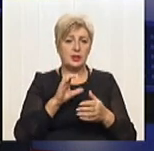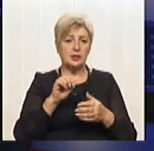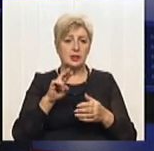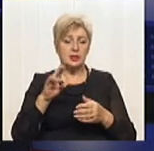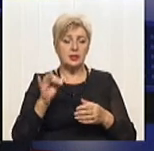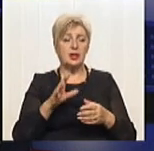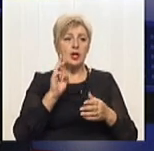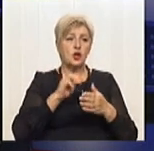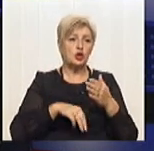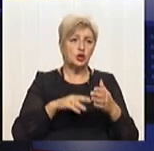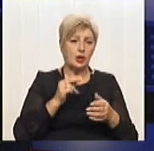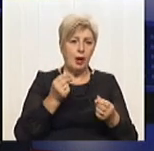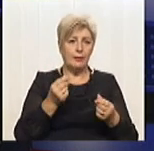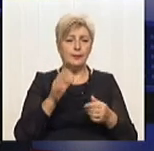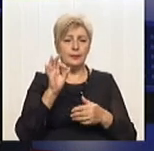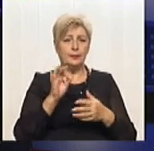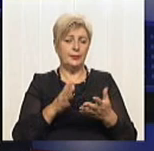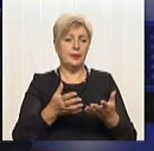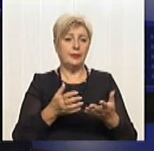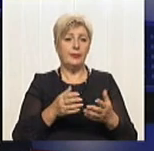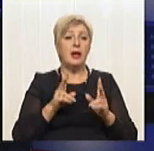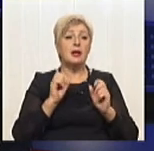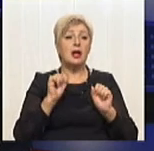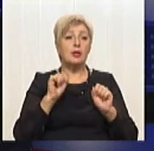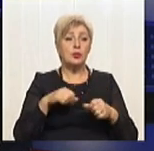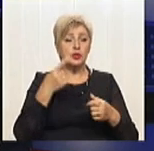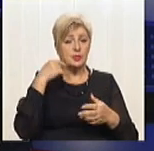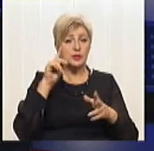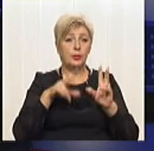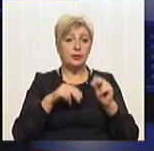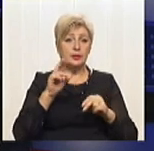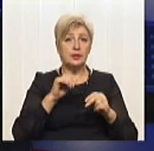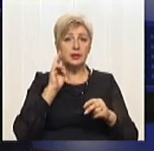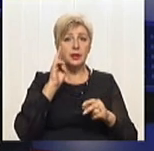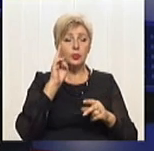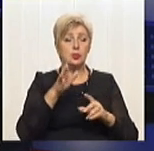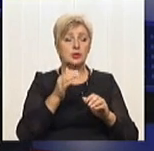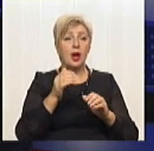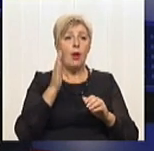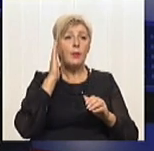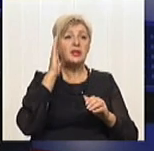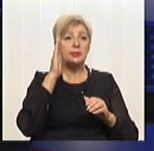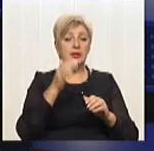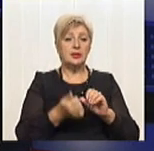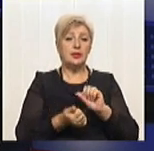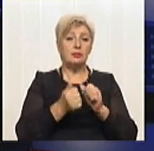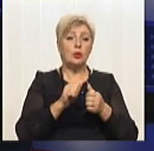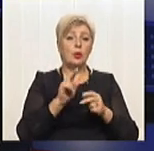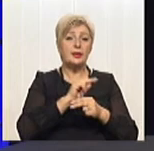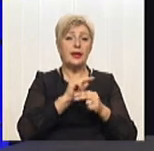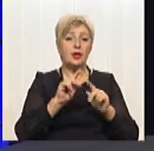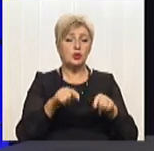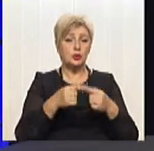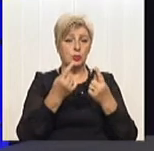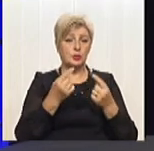пенні штрафи, то як ми можемо сподіватися на якусь перспективну реконструкцію? Аж ніяк. Ну, от,